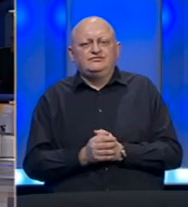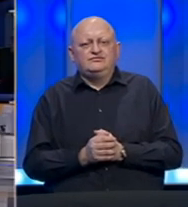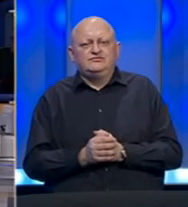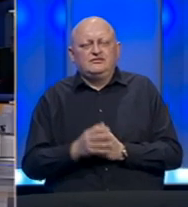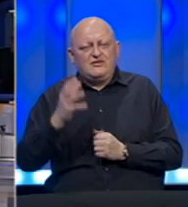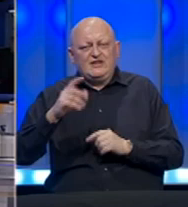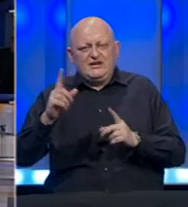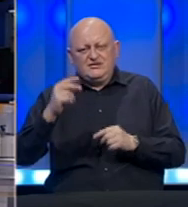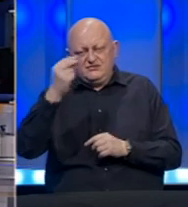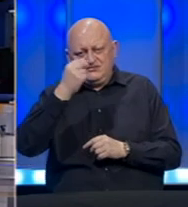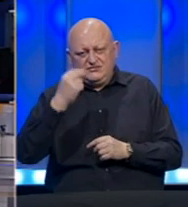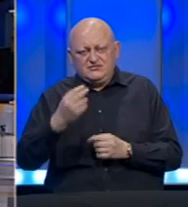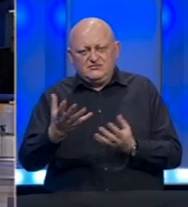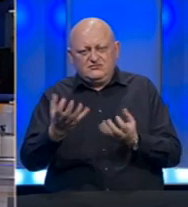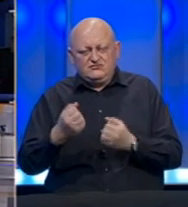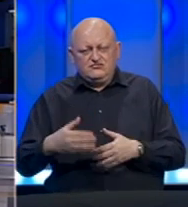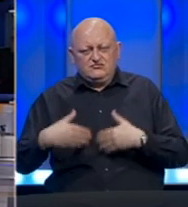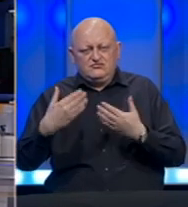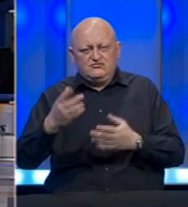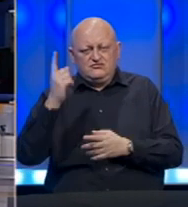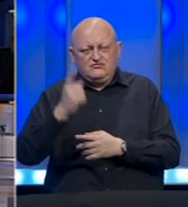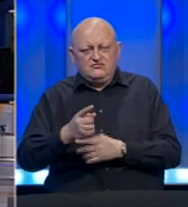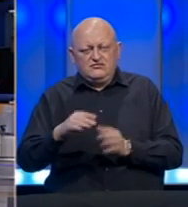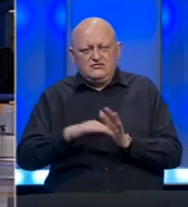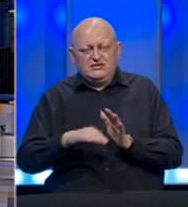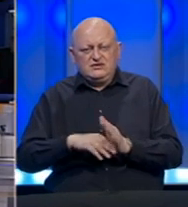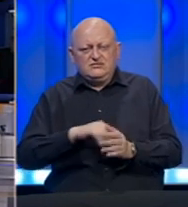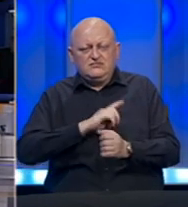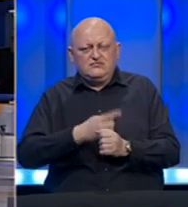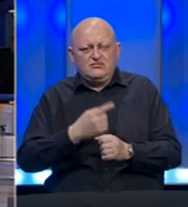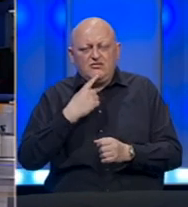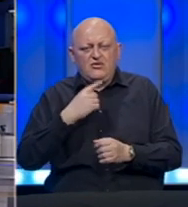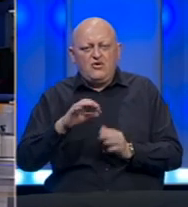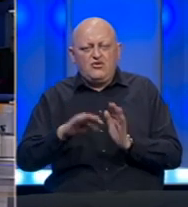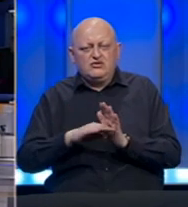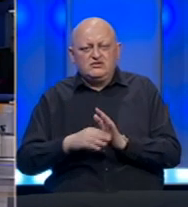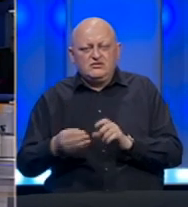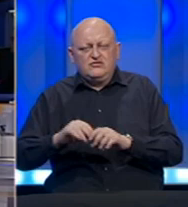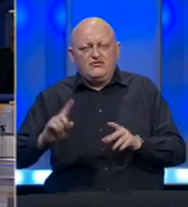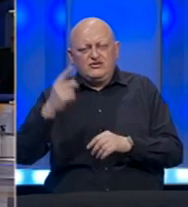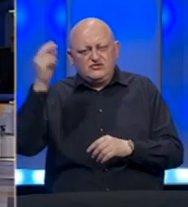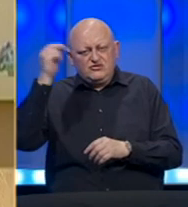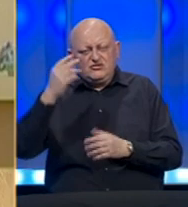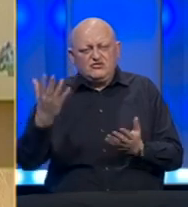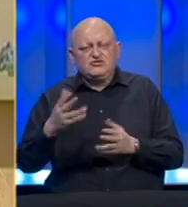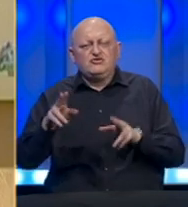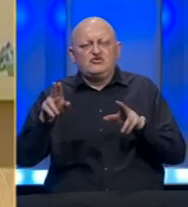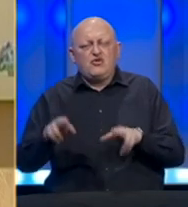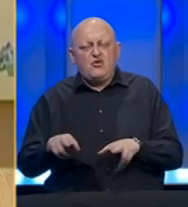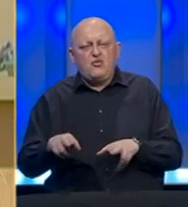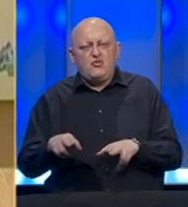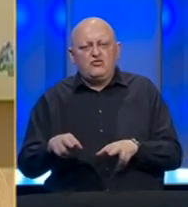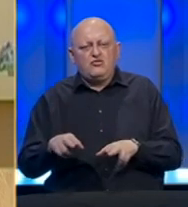Vlada Republike Srpske prihvatila je prijedlog Ured B sa zakonskom snagom o dopunama zakona o visokom obrazovanju, u čime će biti omogućeno